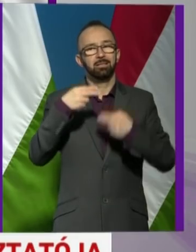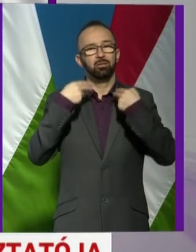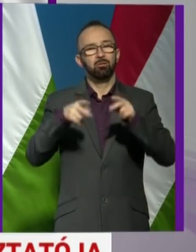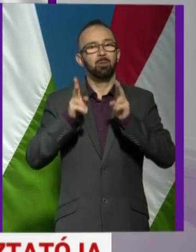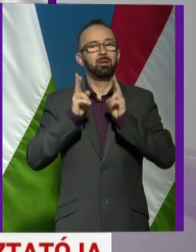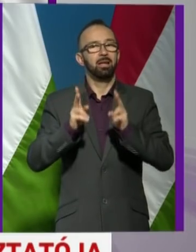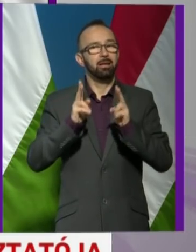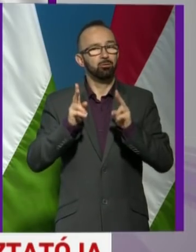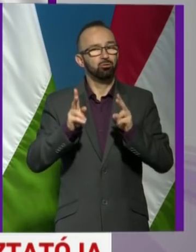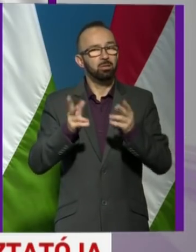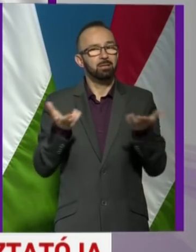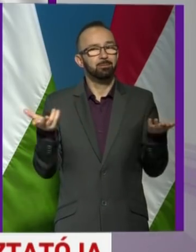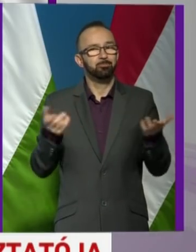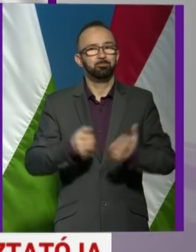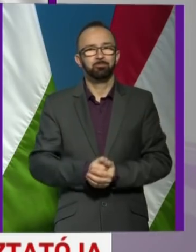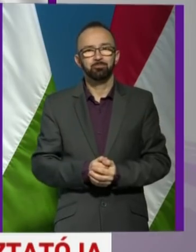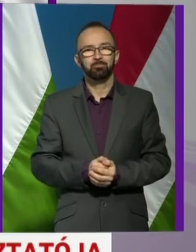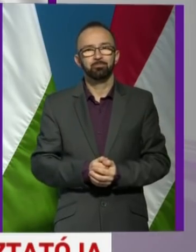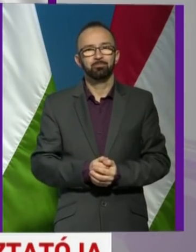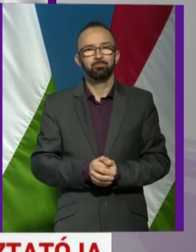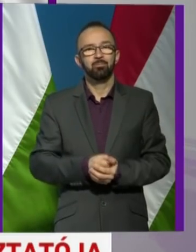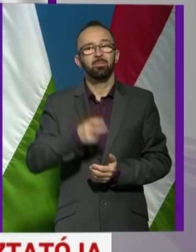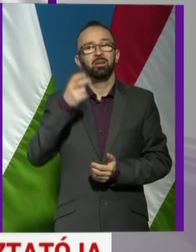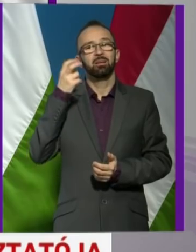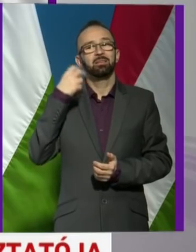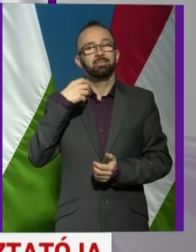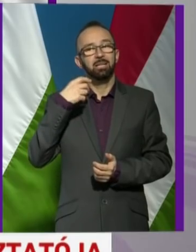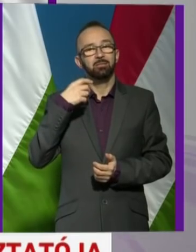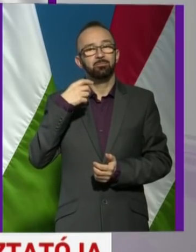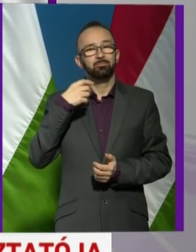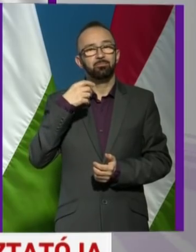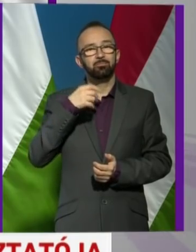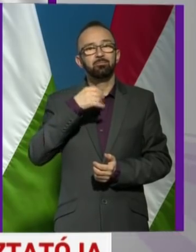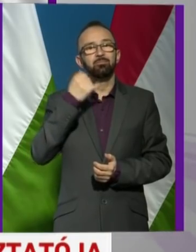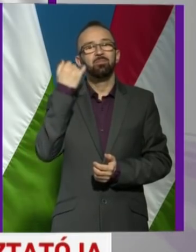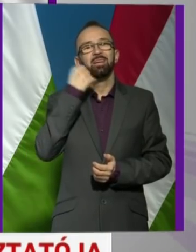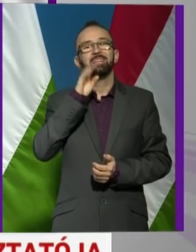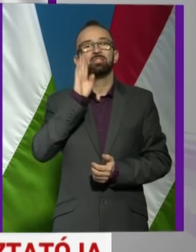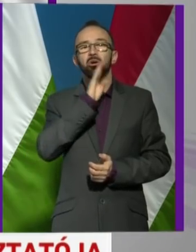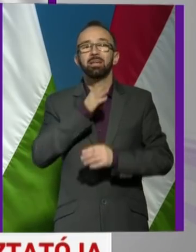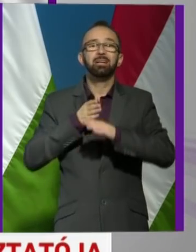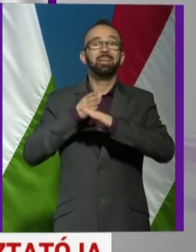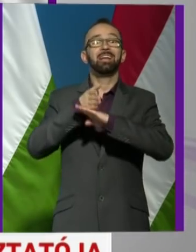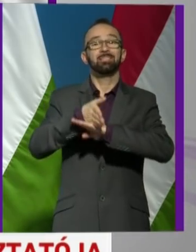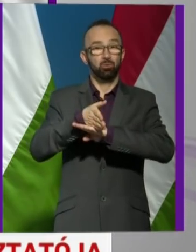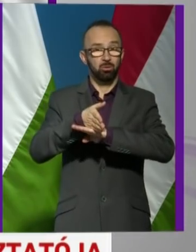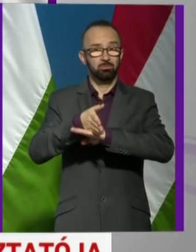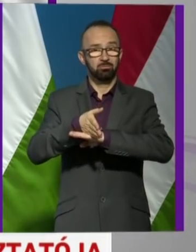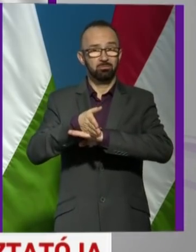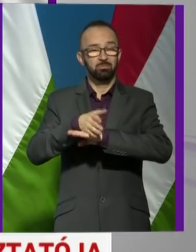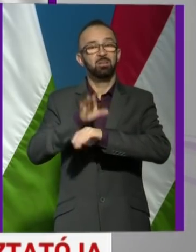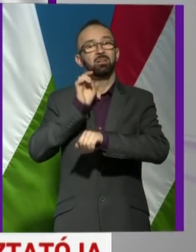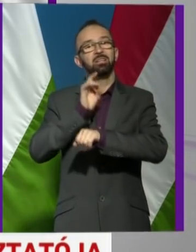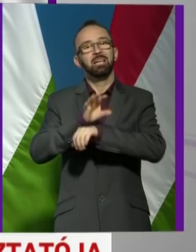lehetőség merül fel, hiszen az édesanyján keresztül, ugye a